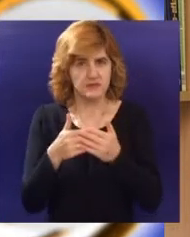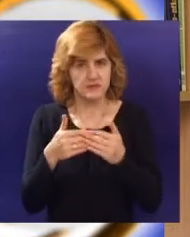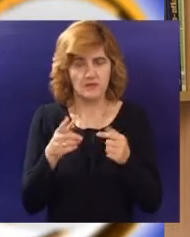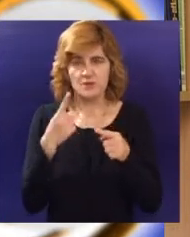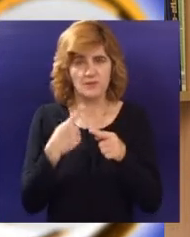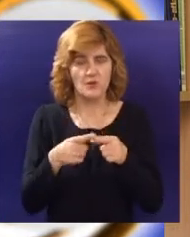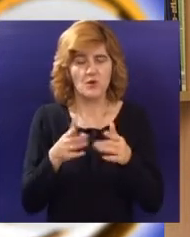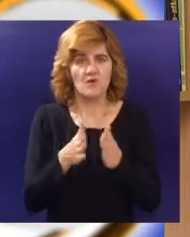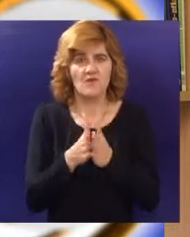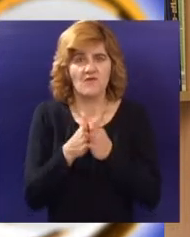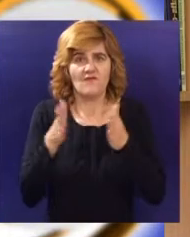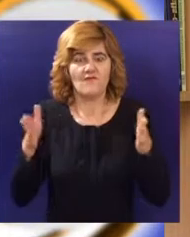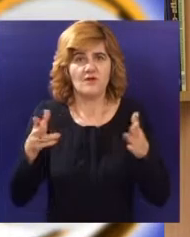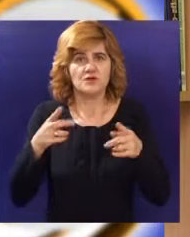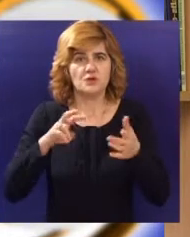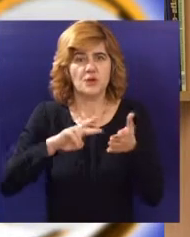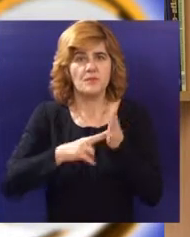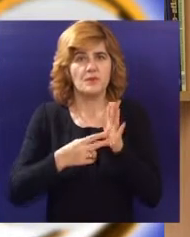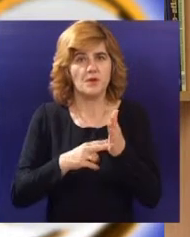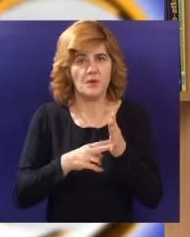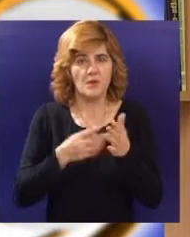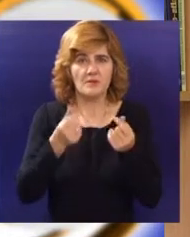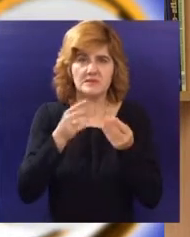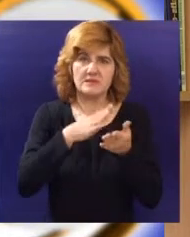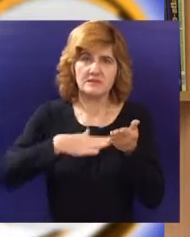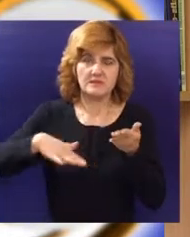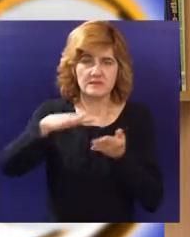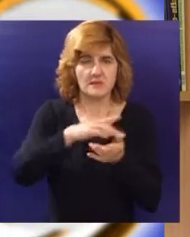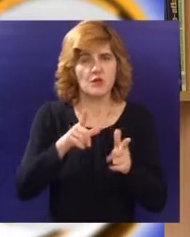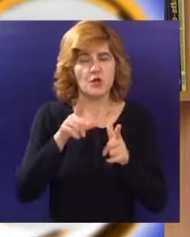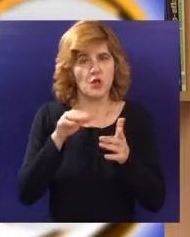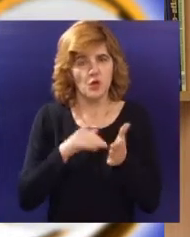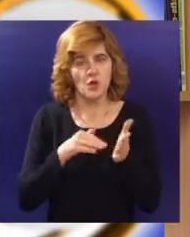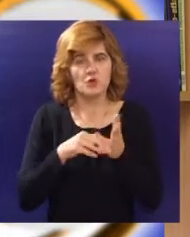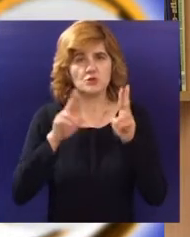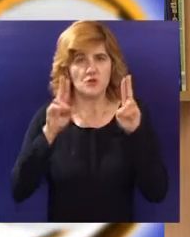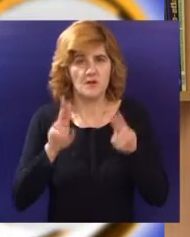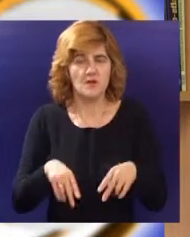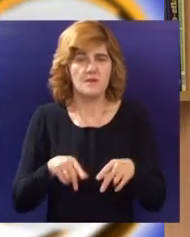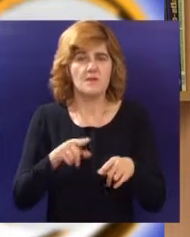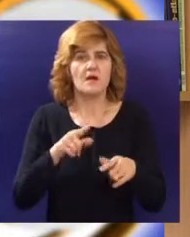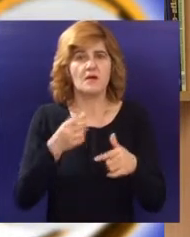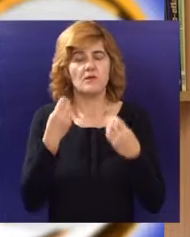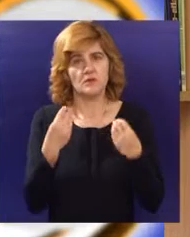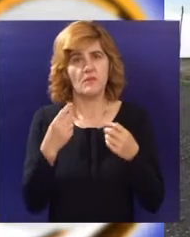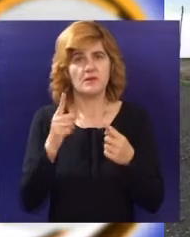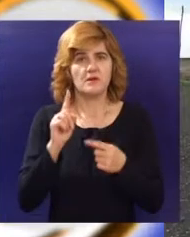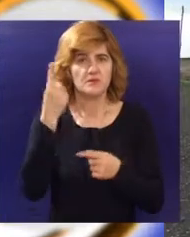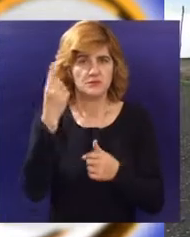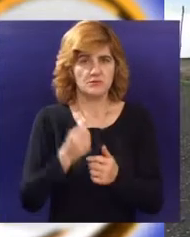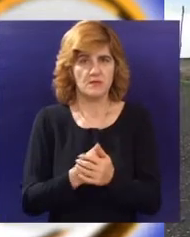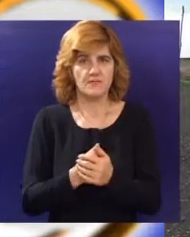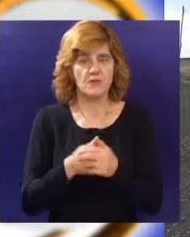prostoru da je mnogo veći podbačaj u stvarenju tih površina. Još u subotici je relativno ono je ostvaren na zadovoljavajućem nivou.